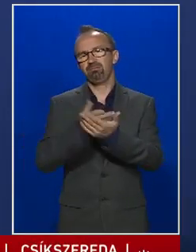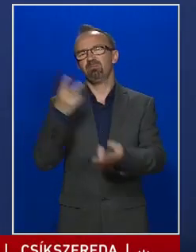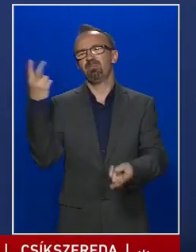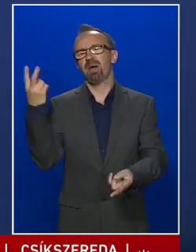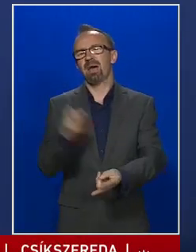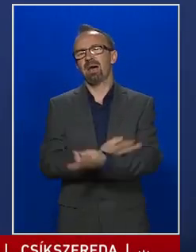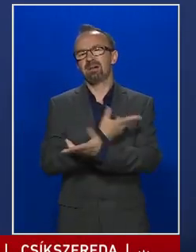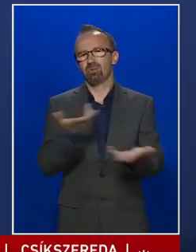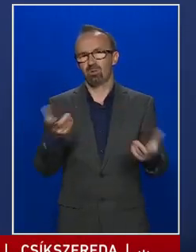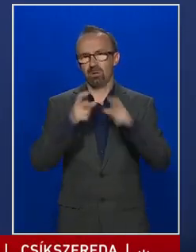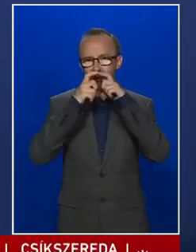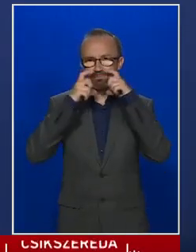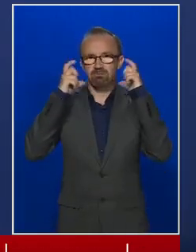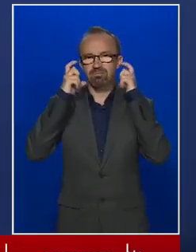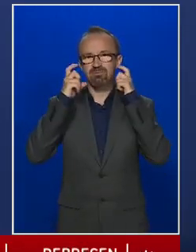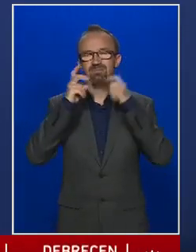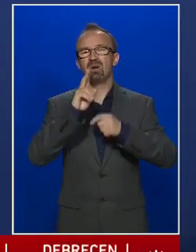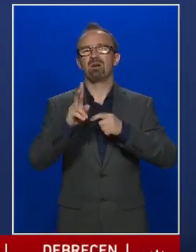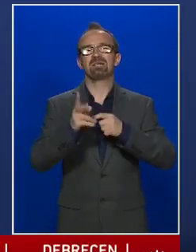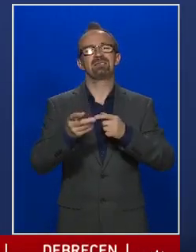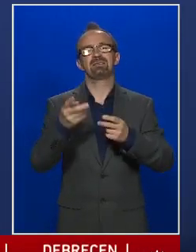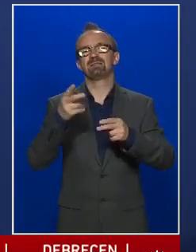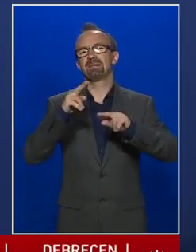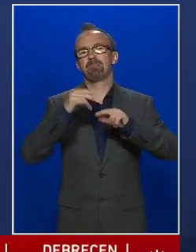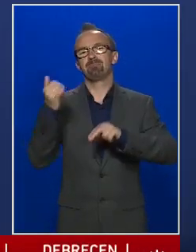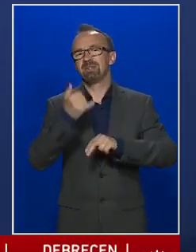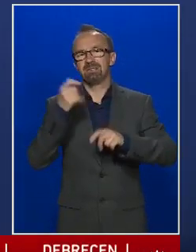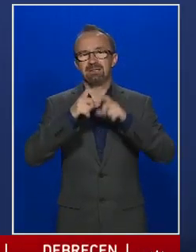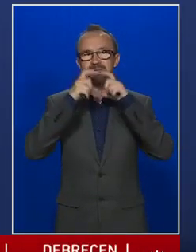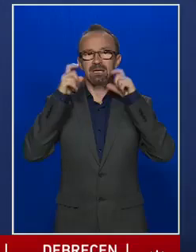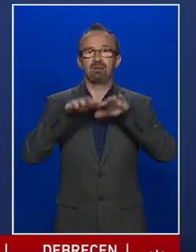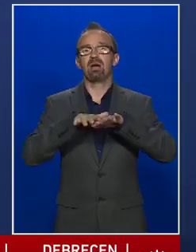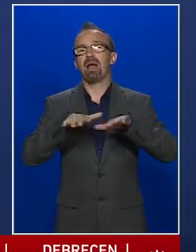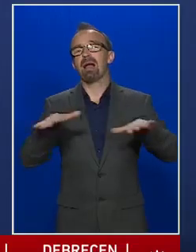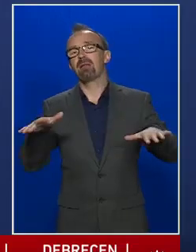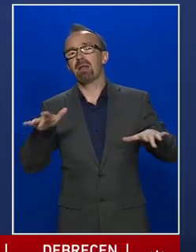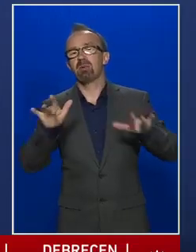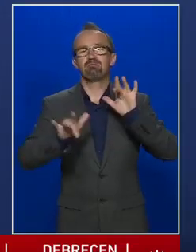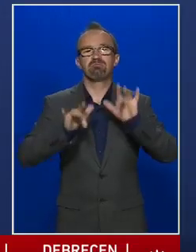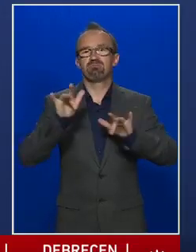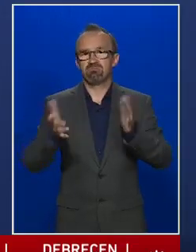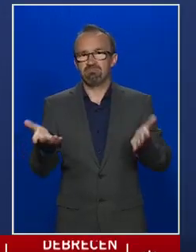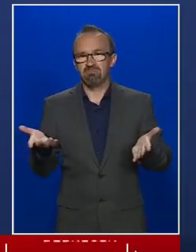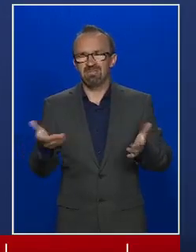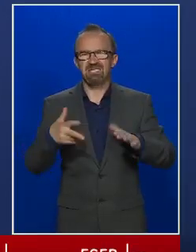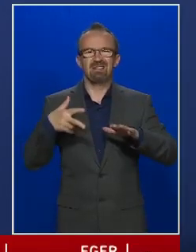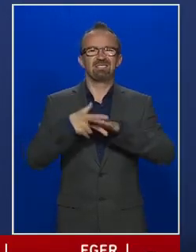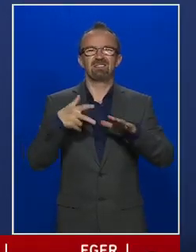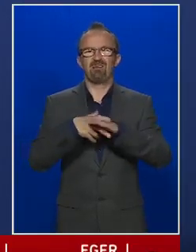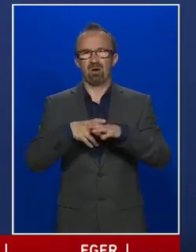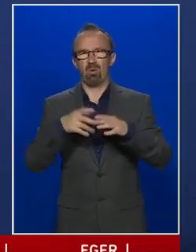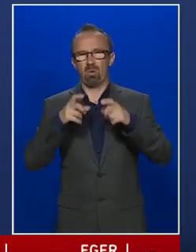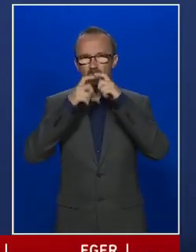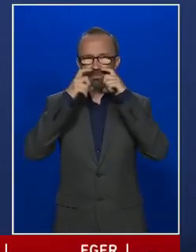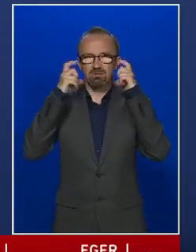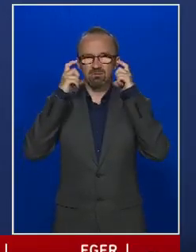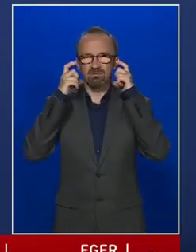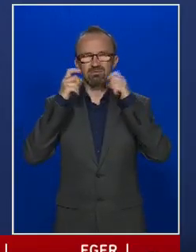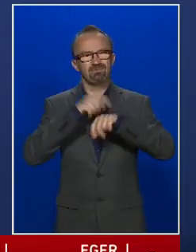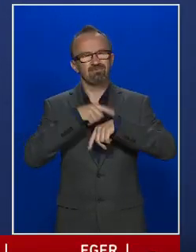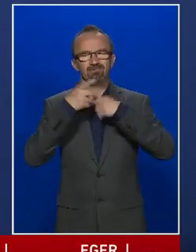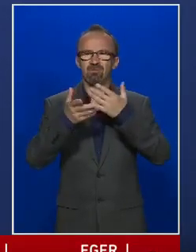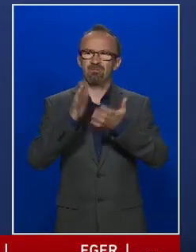szokva, de aki ezt nem használja rendszeresen, általában zavarja, és egy idő után